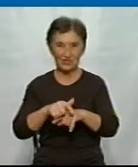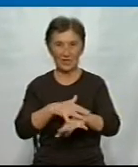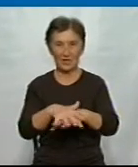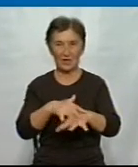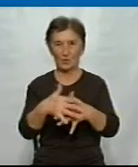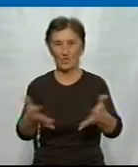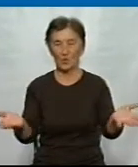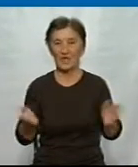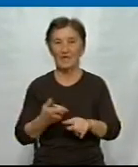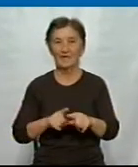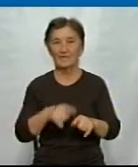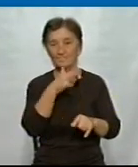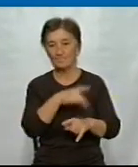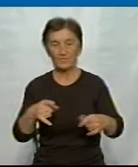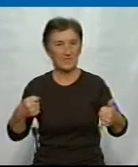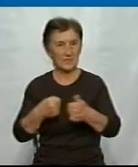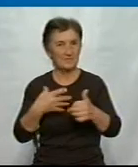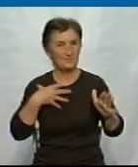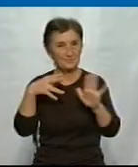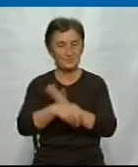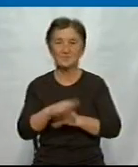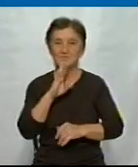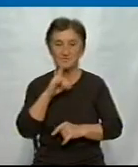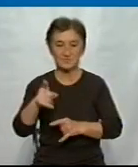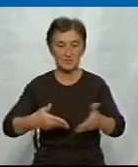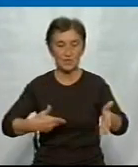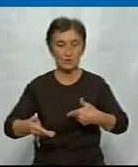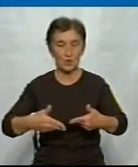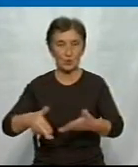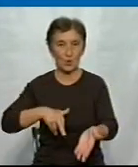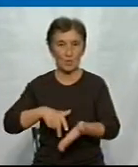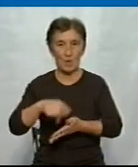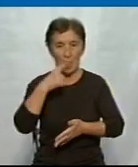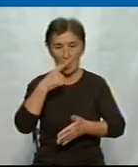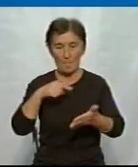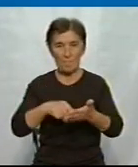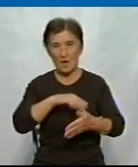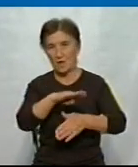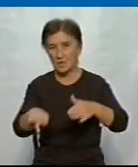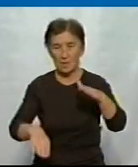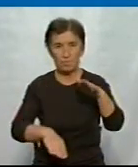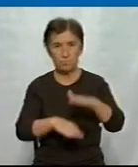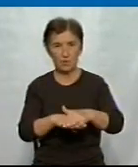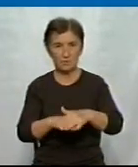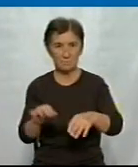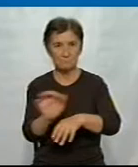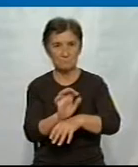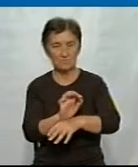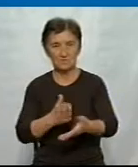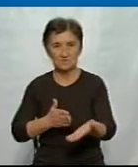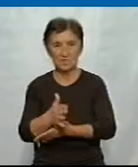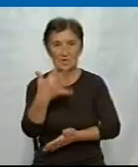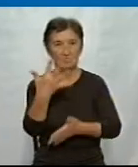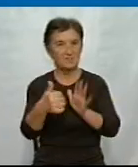У Кропивницькому під час аварії звернула жінка. Вона приходила дорогою і потрапила під вантажівку. Нині її особу встановили. Це 56